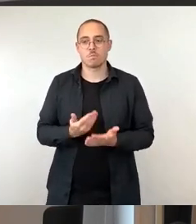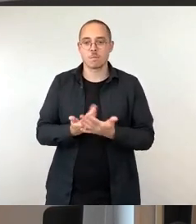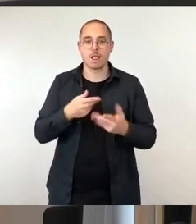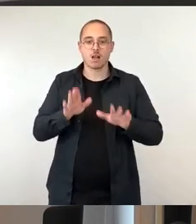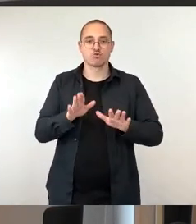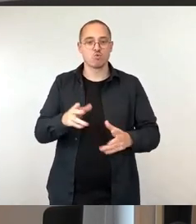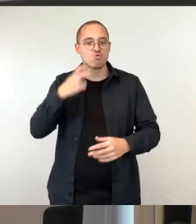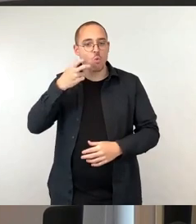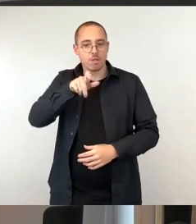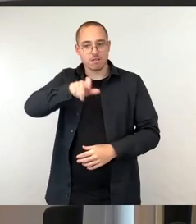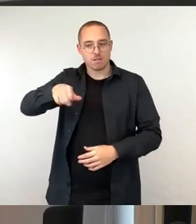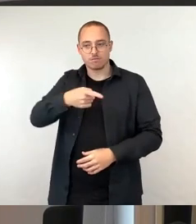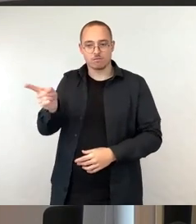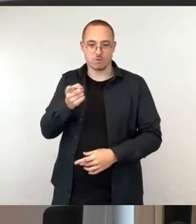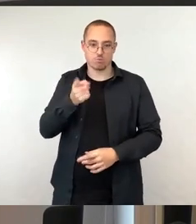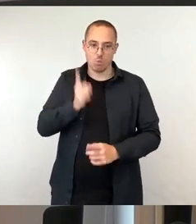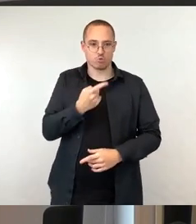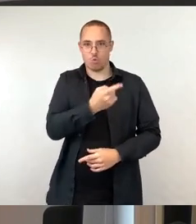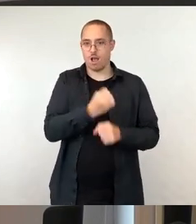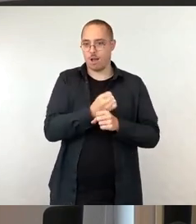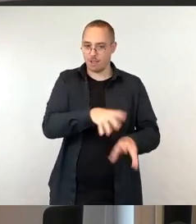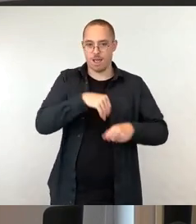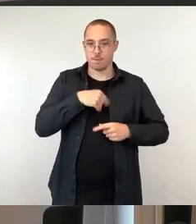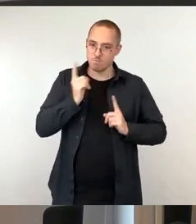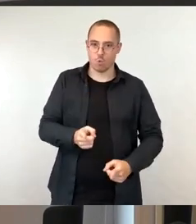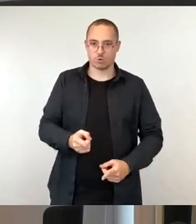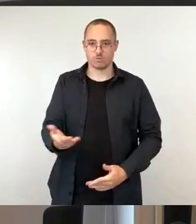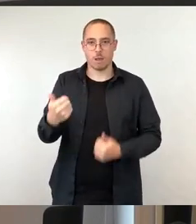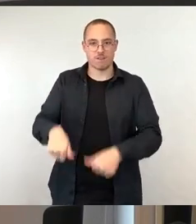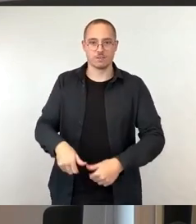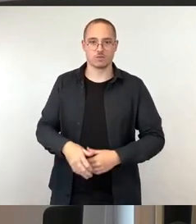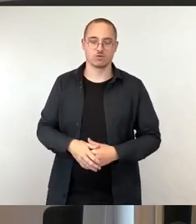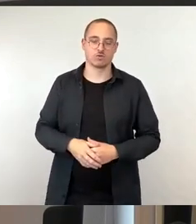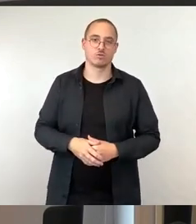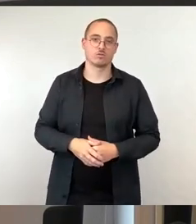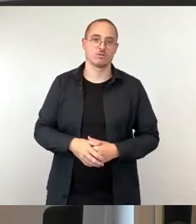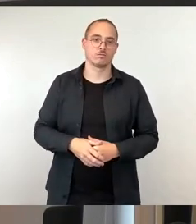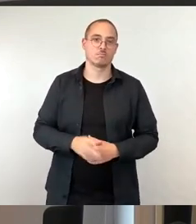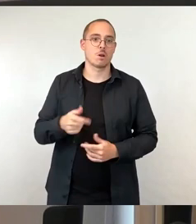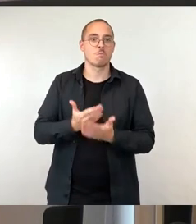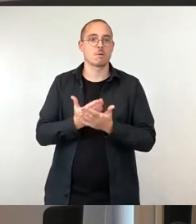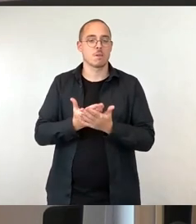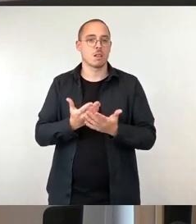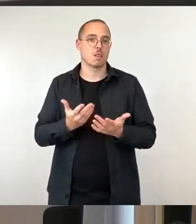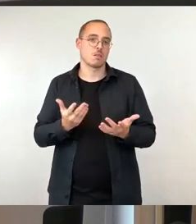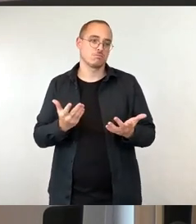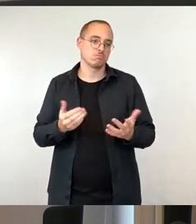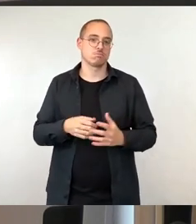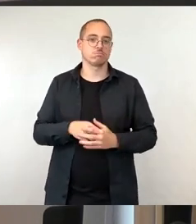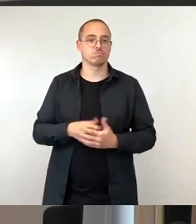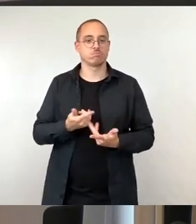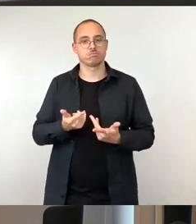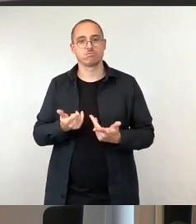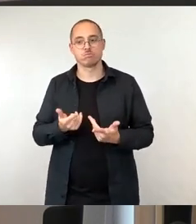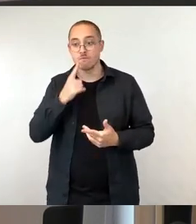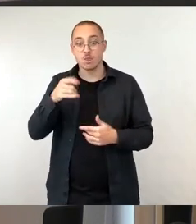Genau wie bei den Ein-Euro-Jobs im Hartz IV auch, wurde für die Asylarbeitsgelegenheiten eben auch eine Androhung von Leistungskürzungen